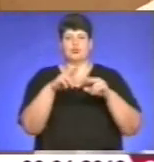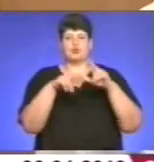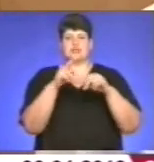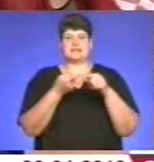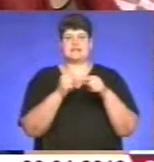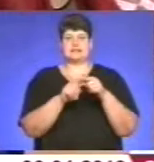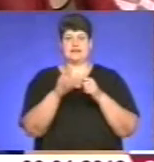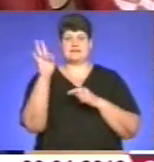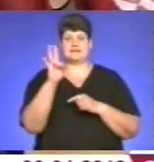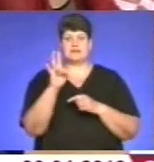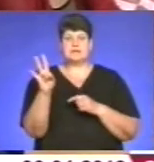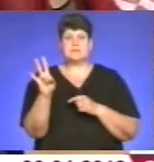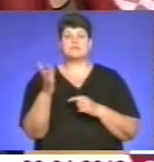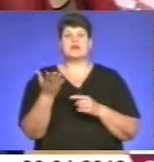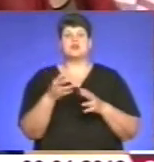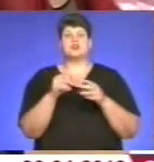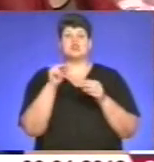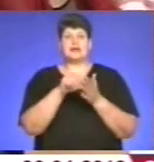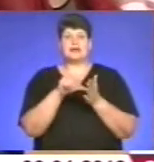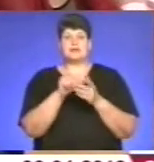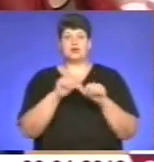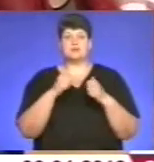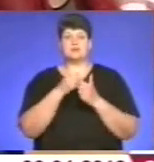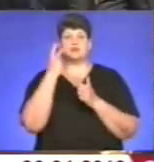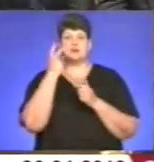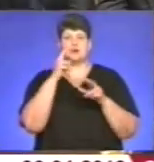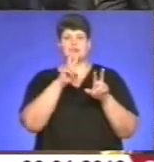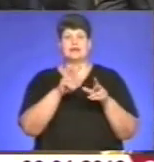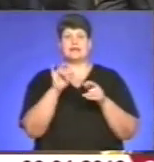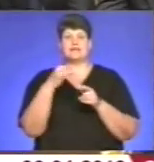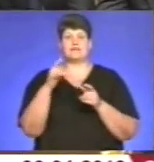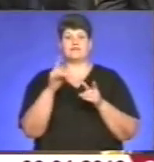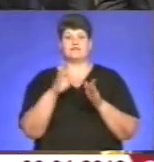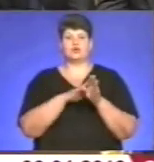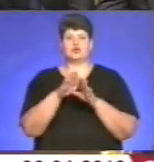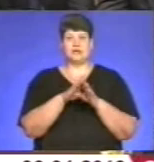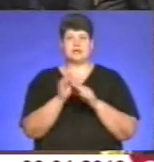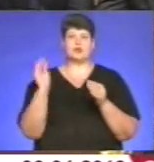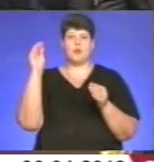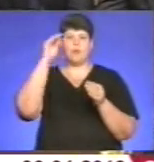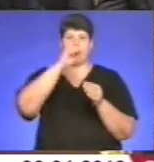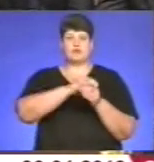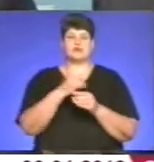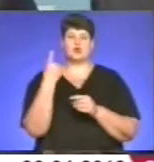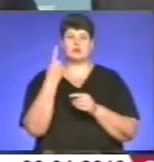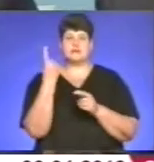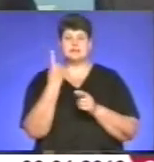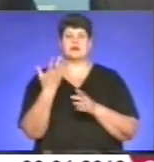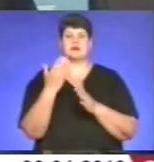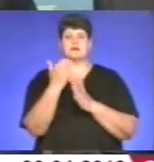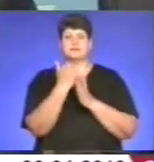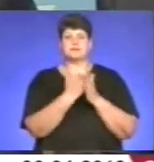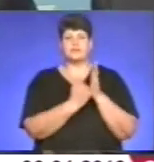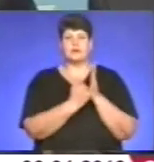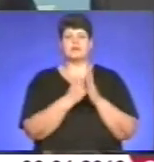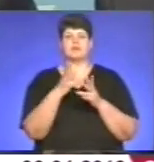приналежності. Члени комісії постійно аналізують хід виконання, зміни, доповнення до обласних програм, які спрямовані на розвиток та підтримку в